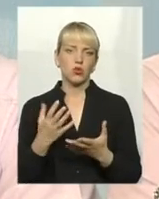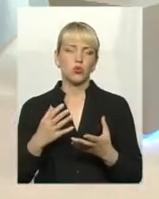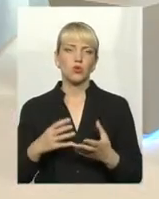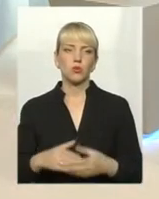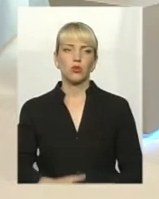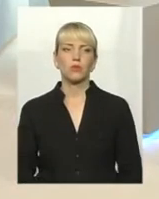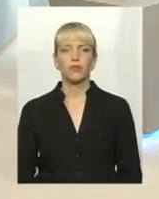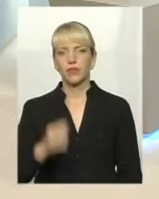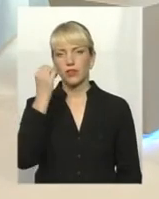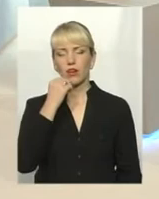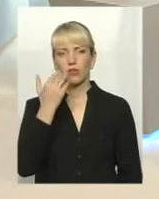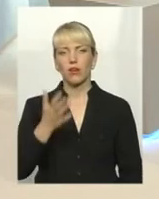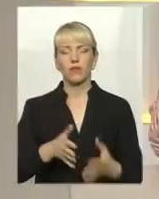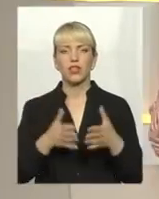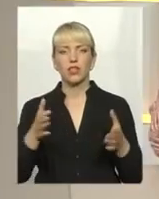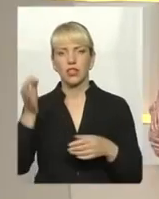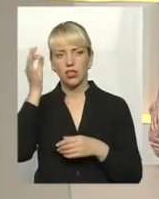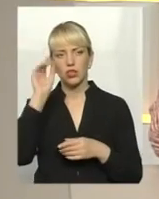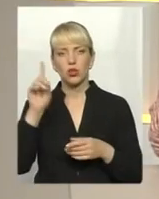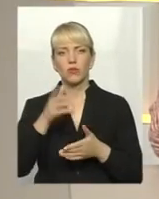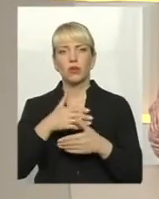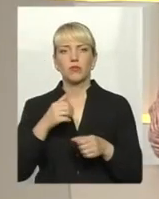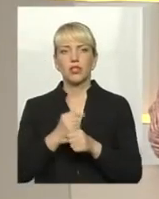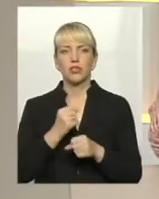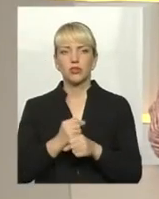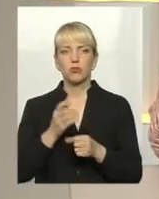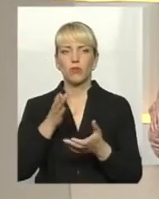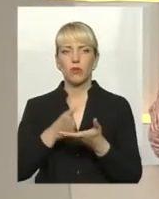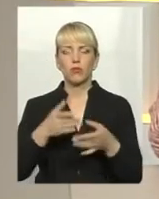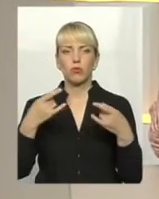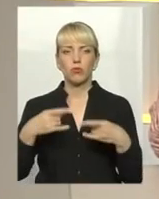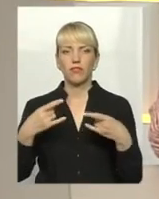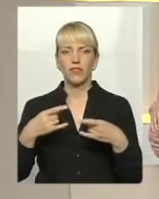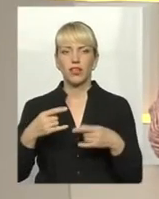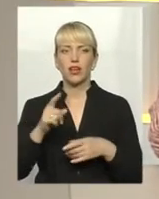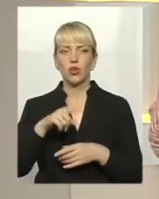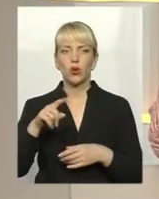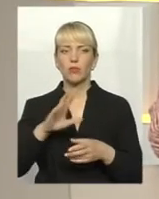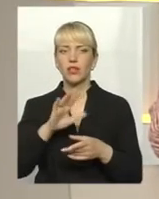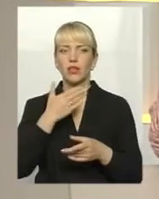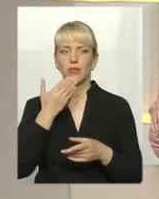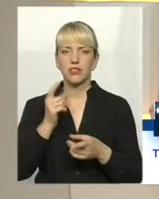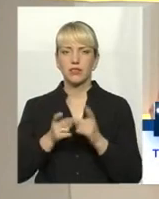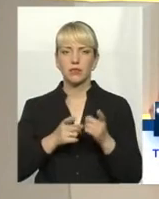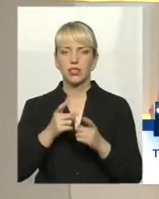вам велике. Я нагадую для наших телеглядачів, що ми працюємо у прямому ефірі. Наш номер незмінний